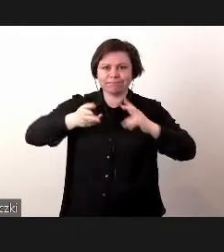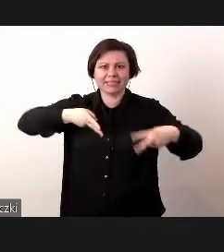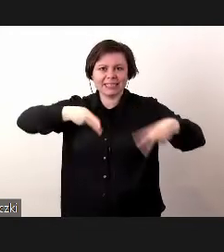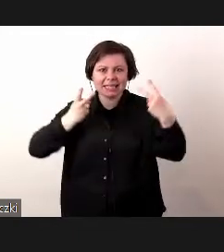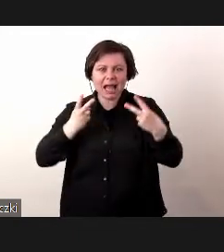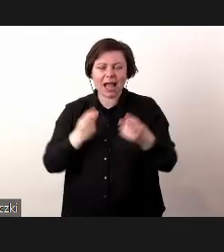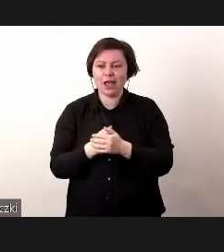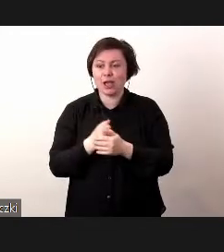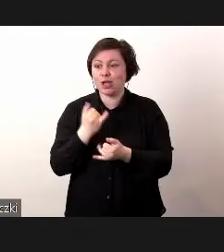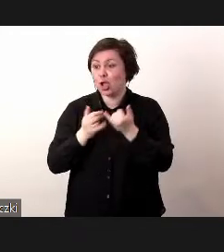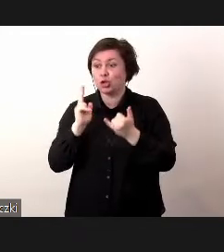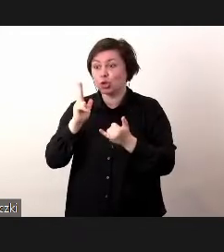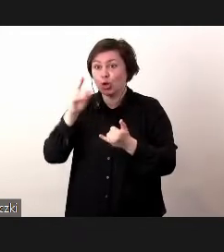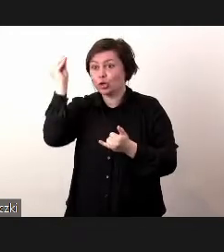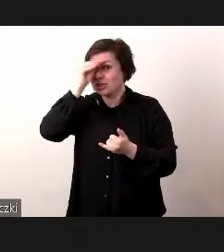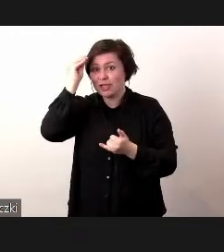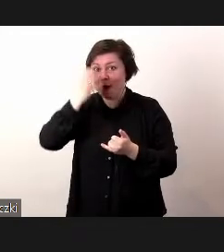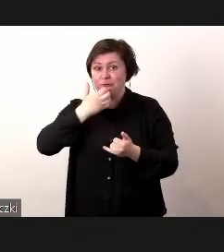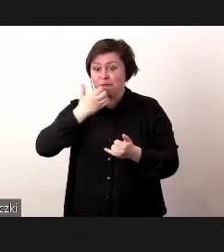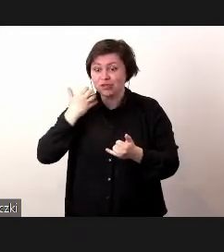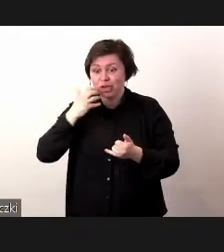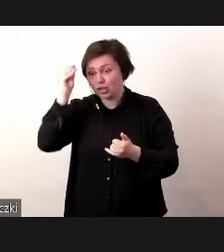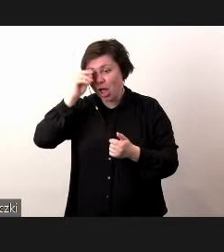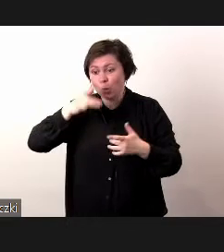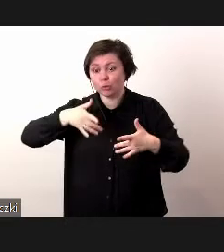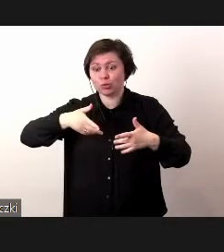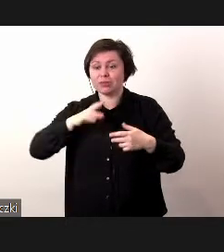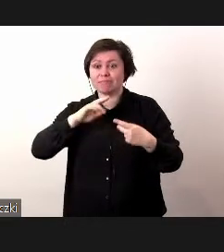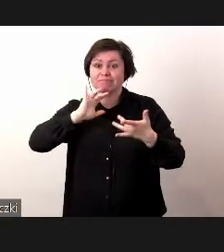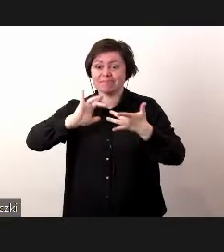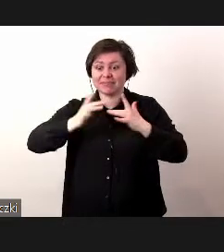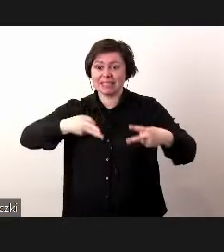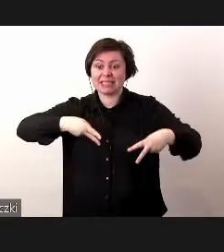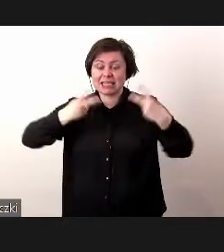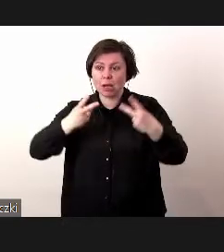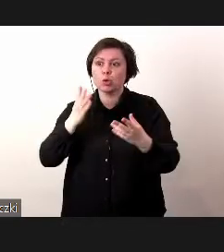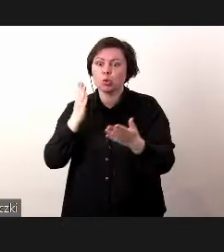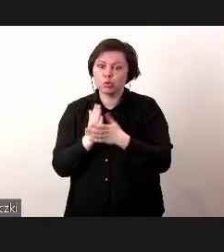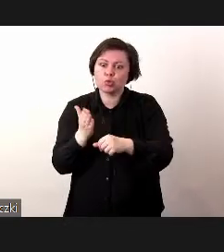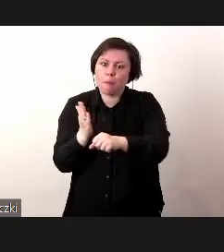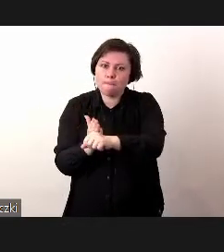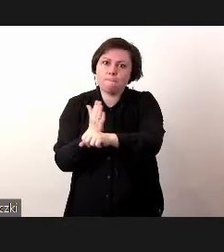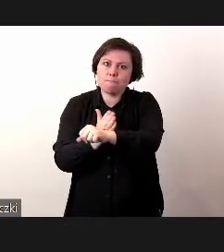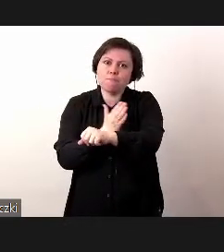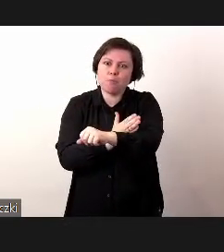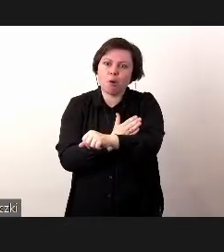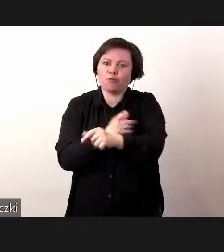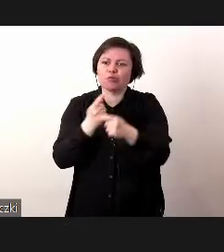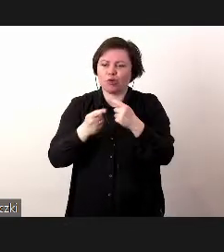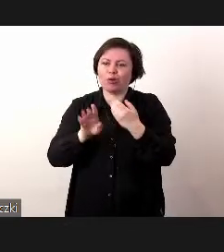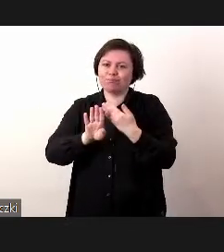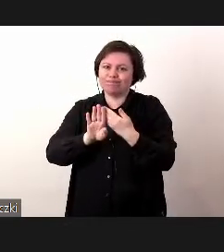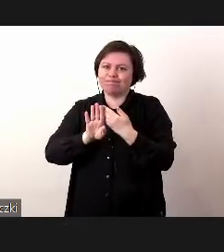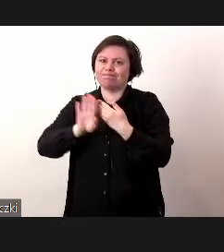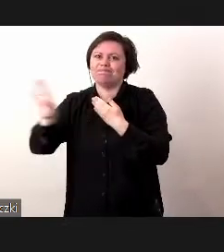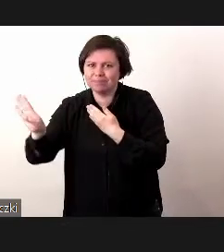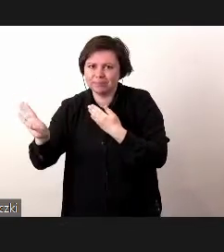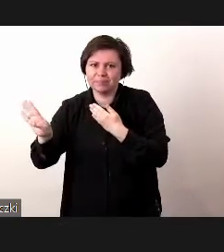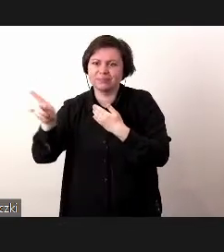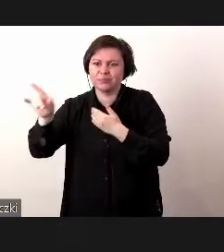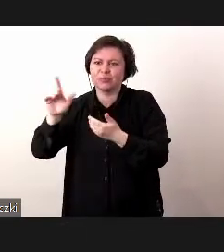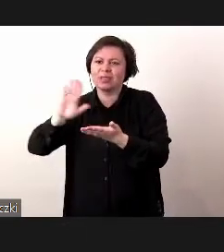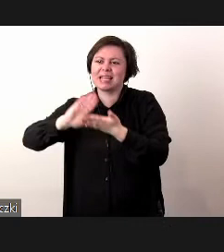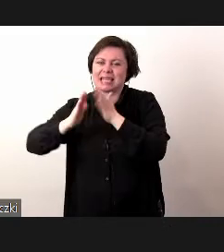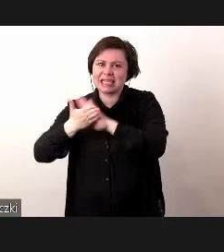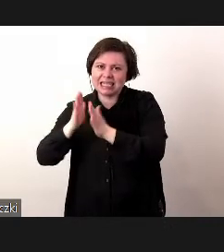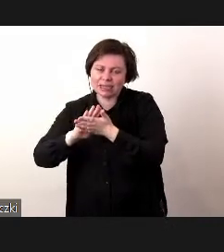ci, którzy się nie nauczyli pracować zdalnie, no troszeczkę powoli, też troszeczkę wypadli z